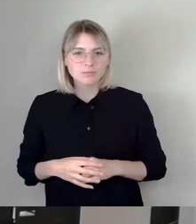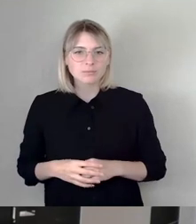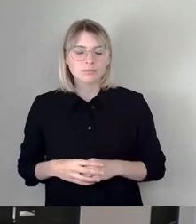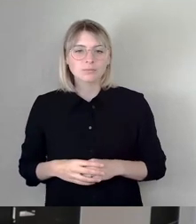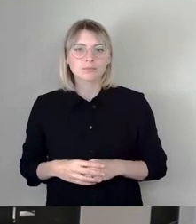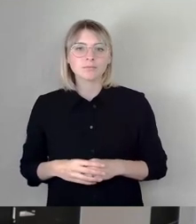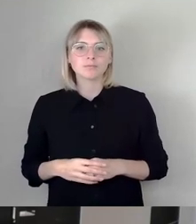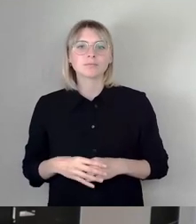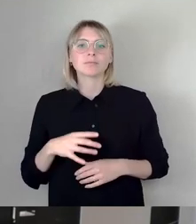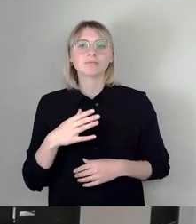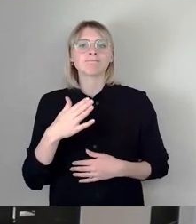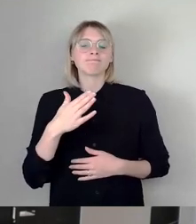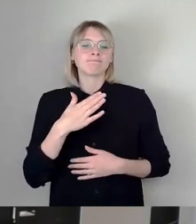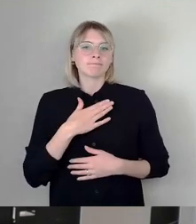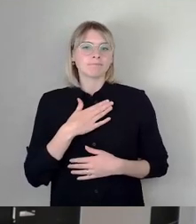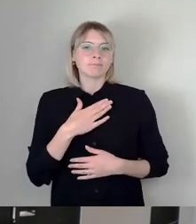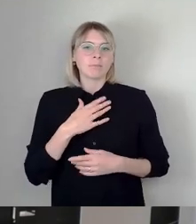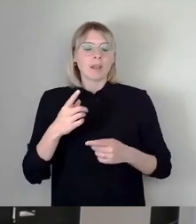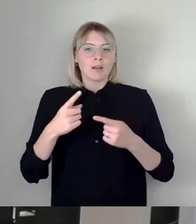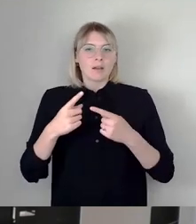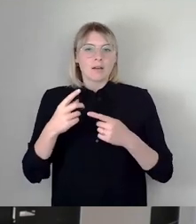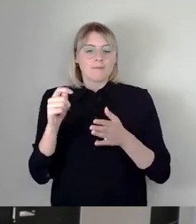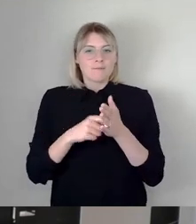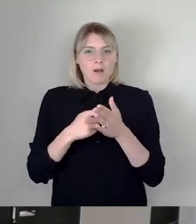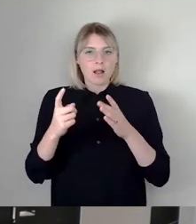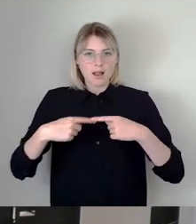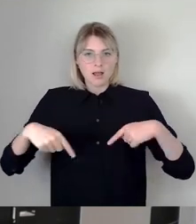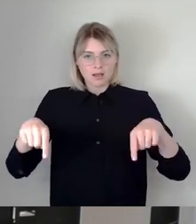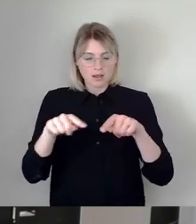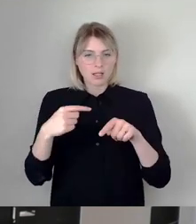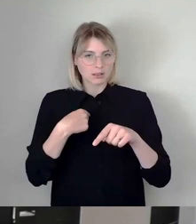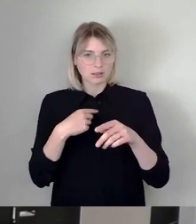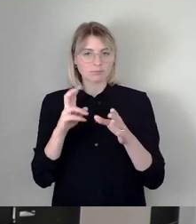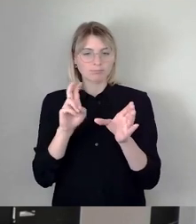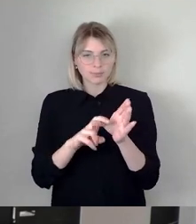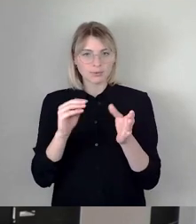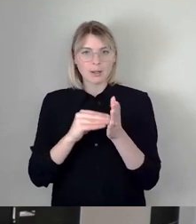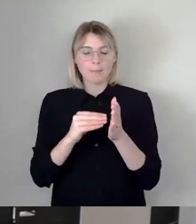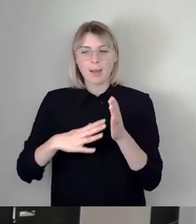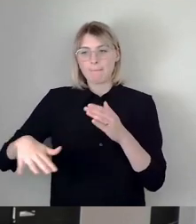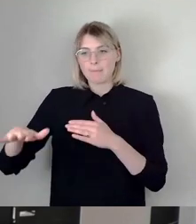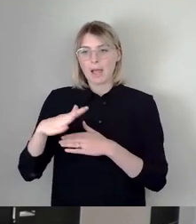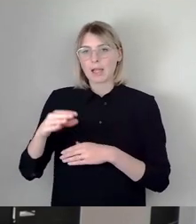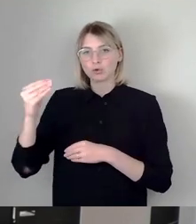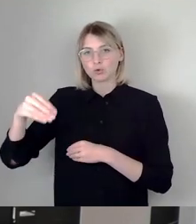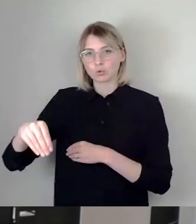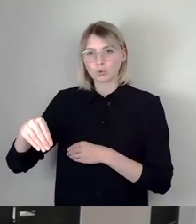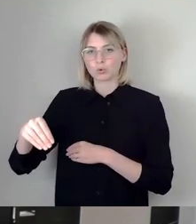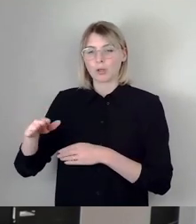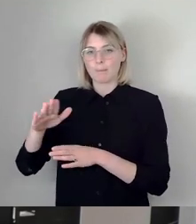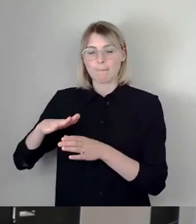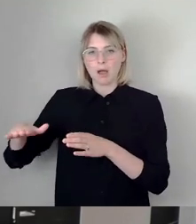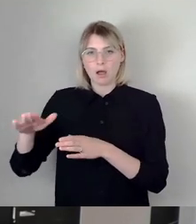sein, also Wahlkreis 9 bei der Kommunalwahl, das ist der Bereich um den Südpark. Wir Anwohner vom Dresdner